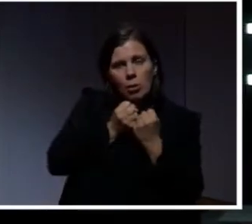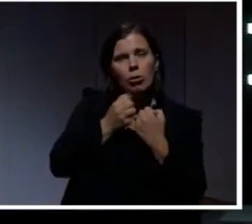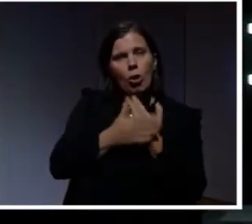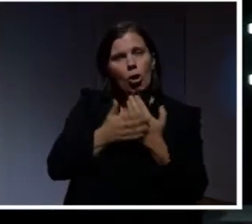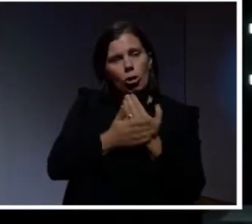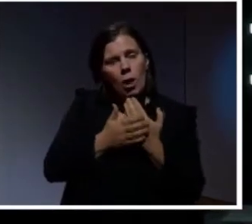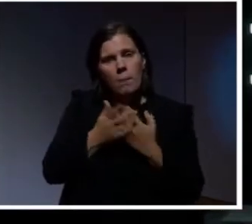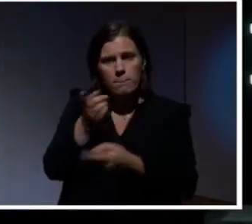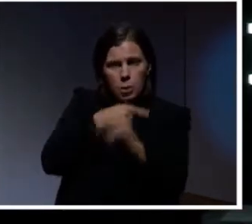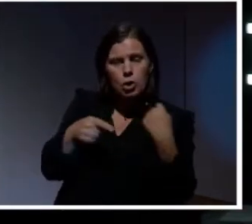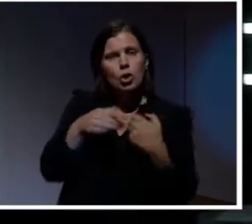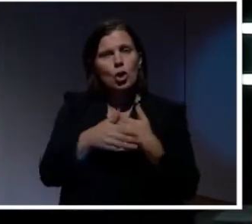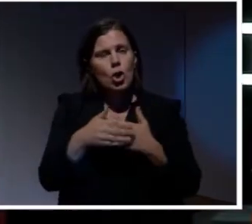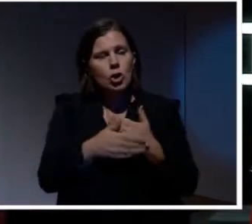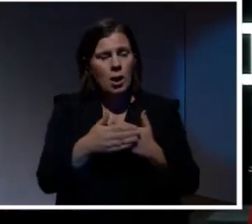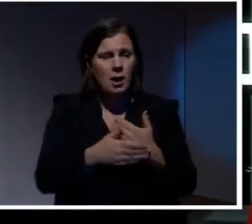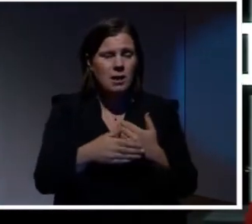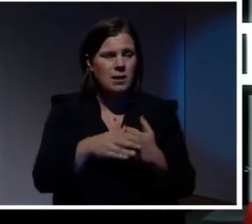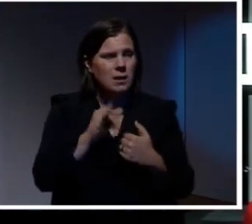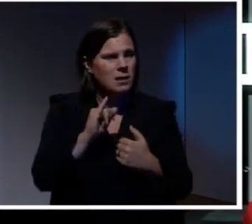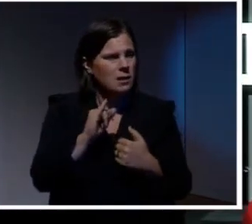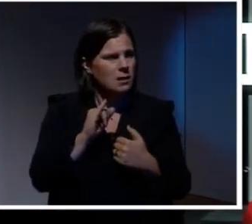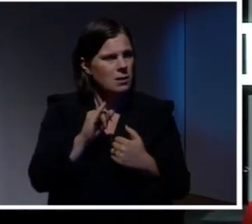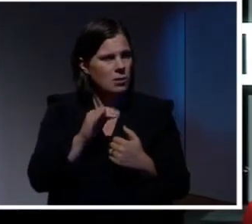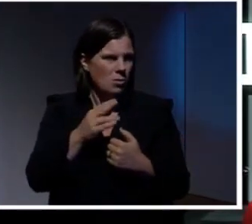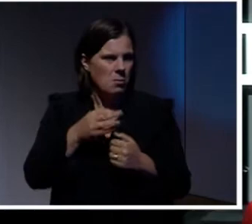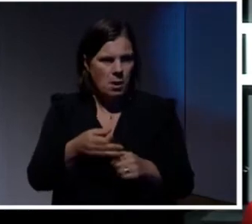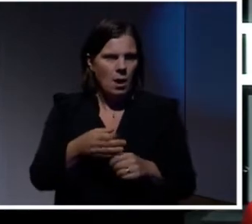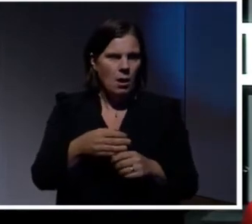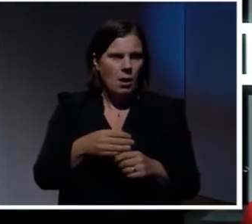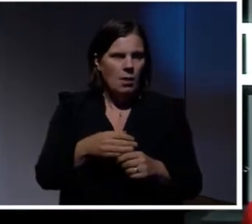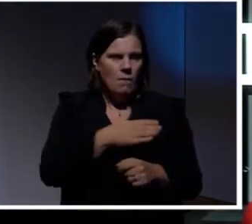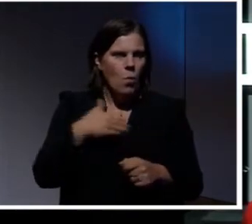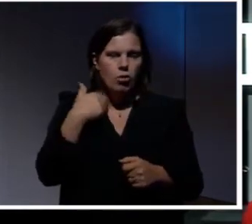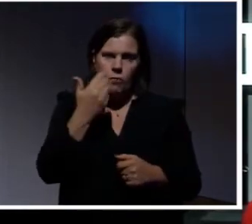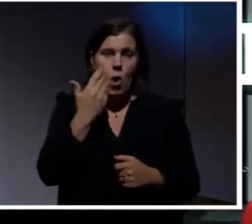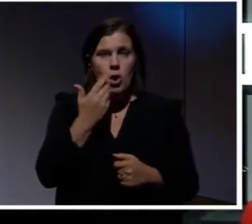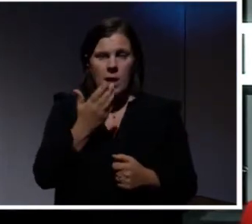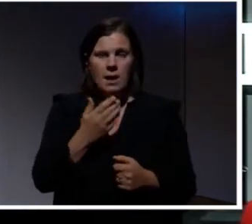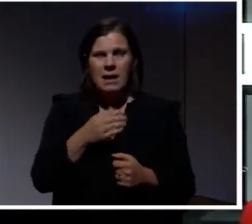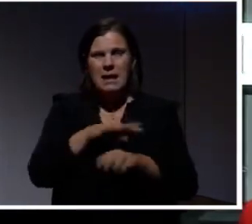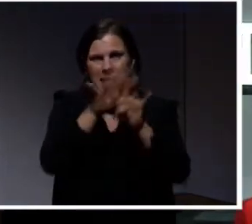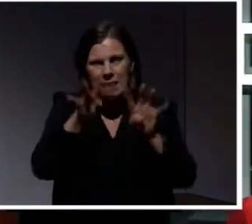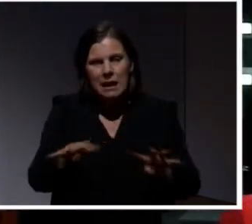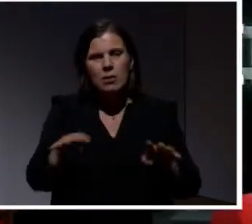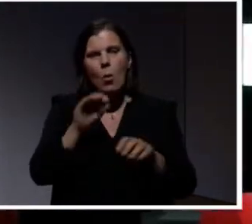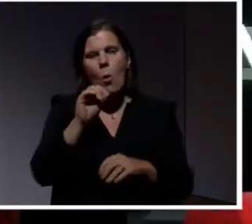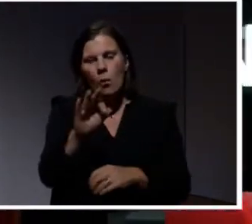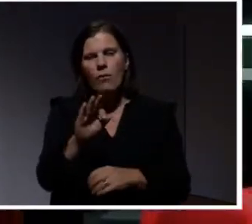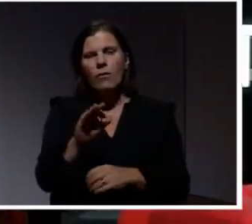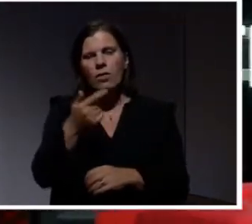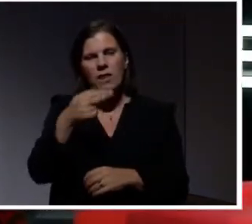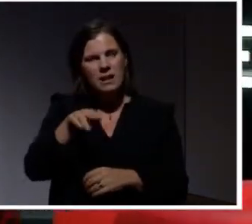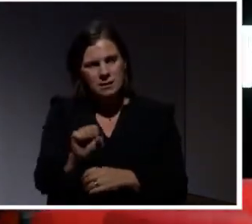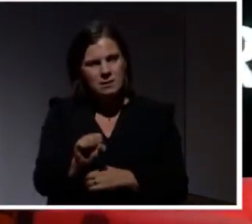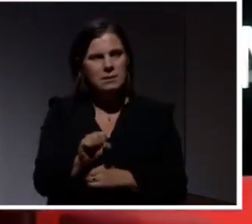data. IOT är en del av vår dagliga liv redan idag. Vare sig vi vill det eller inte. Alltså IOT står för Internet of Things. Och STI